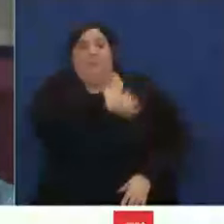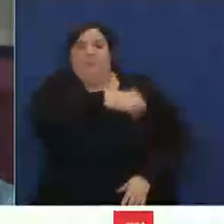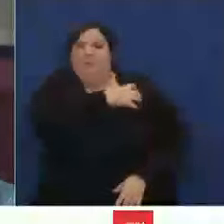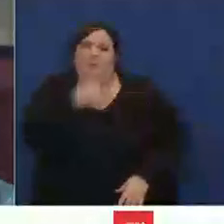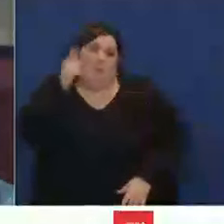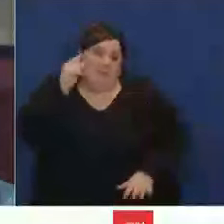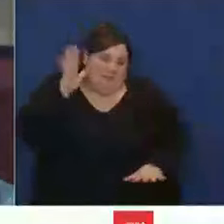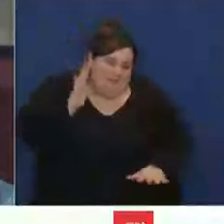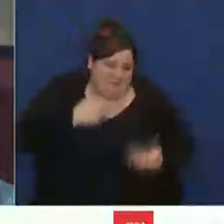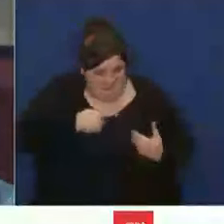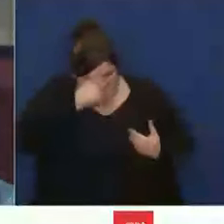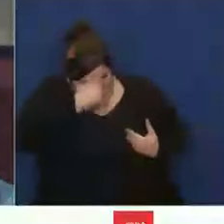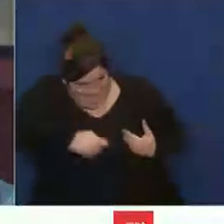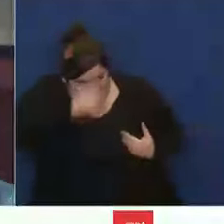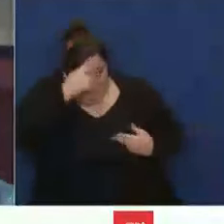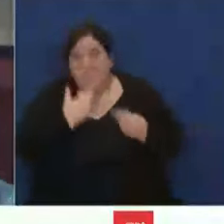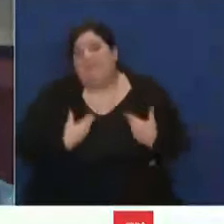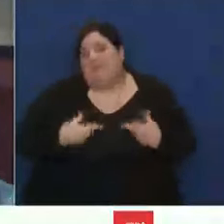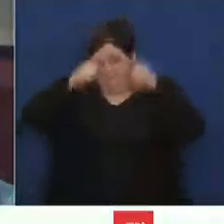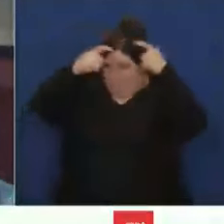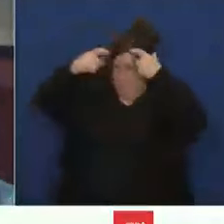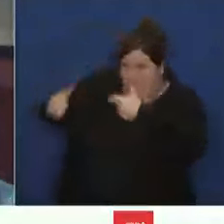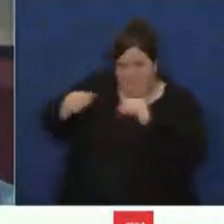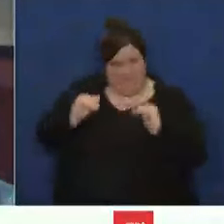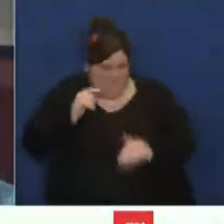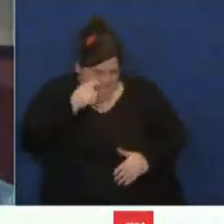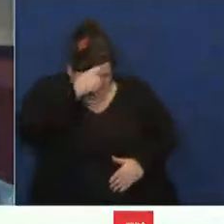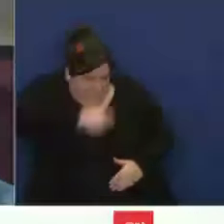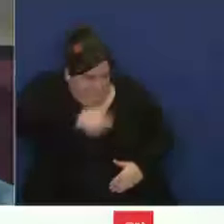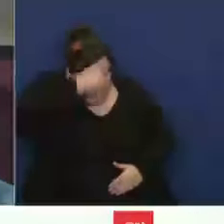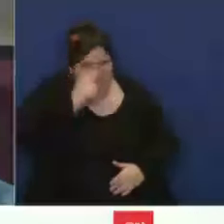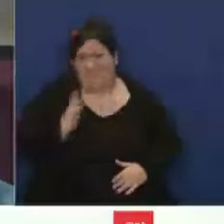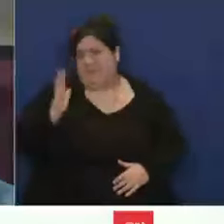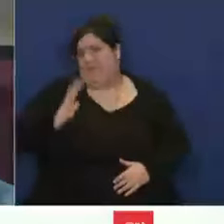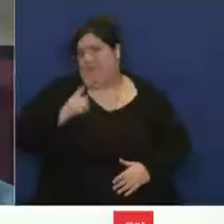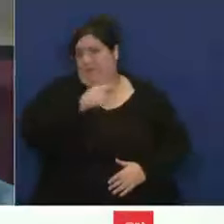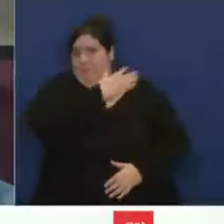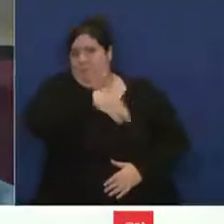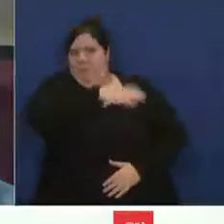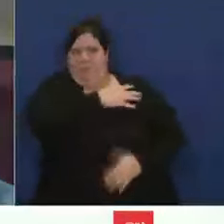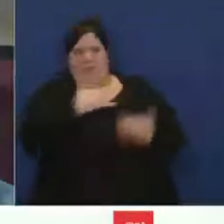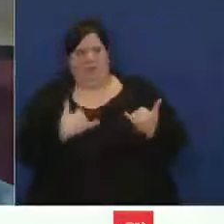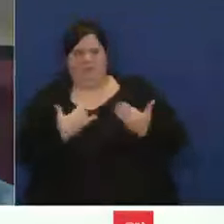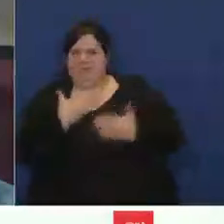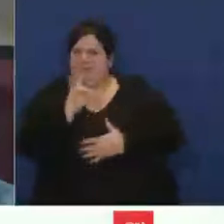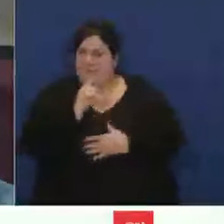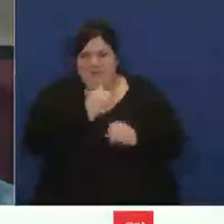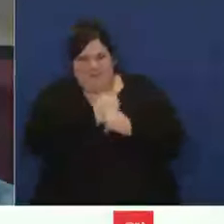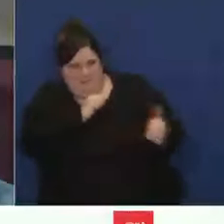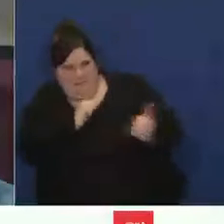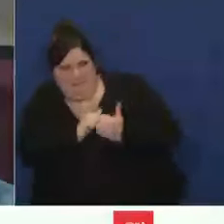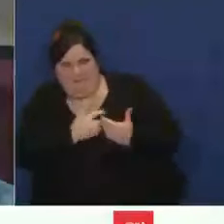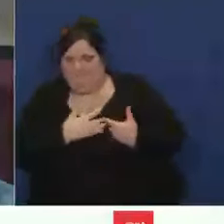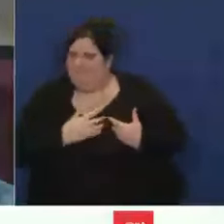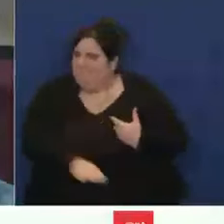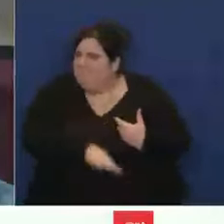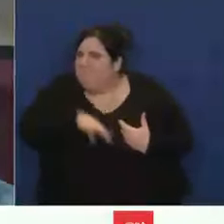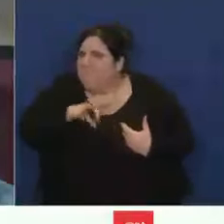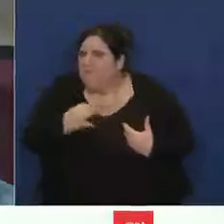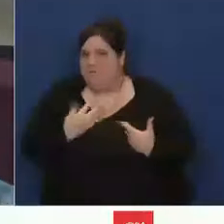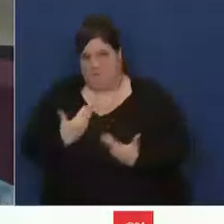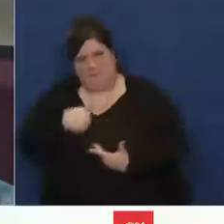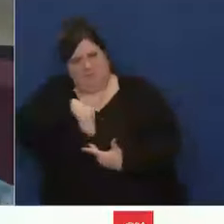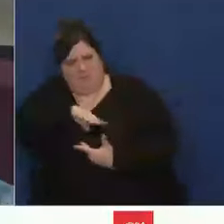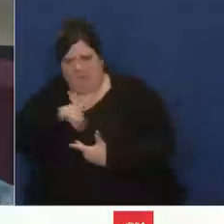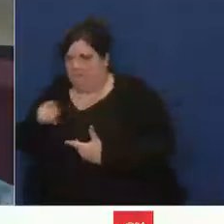le bonheur en tant qu'élu de travailler lorsqu'il était procureur ici à Lille et lorsque j'avais quelques responsabilités